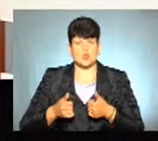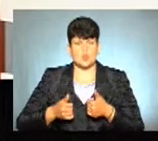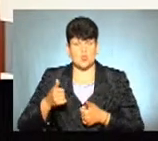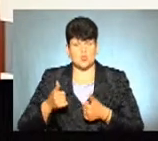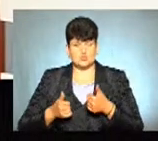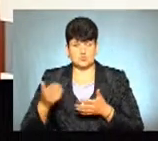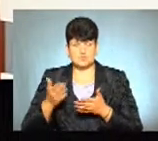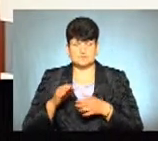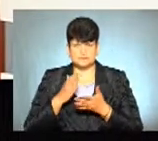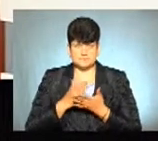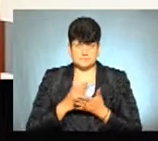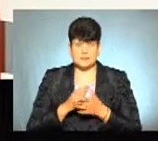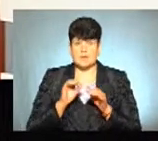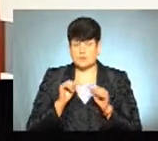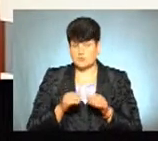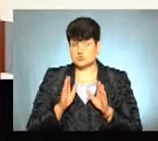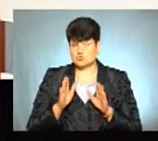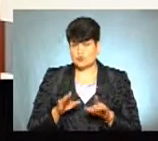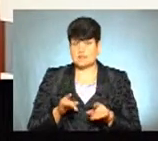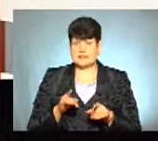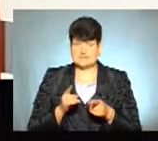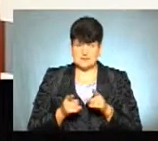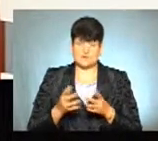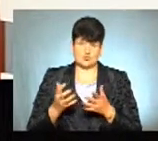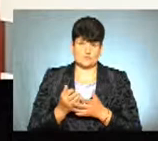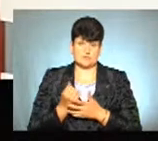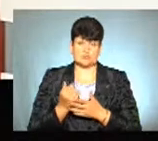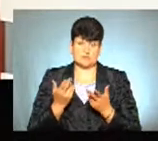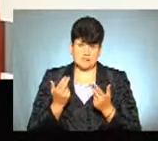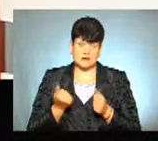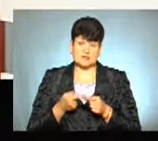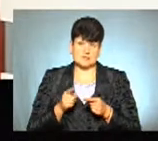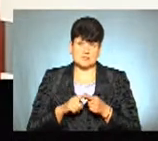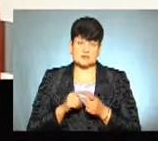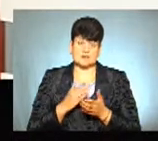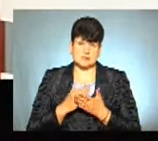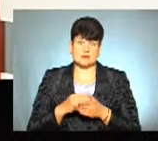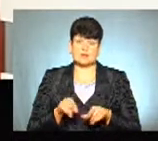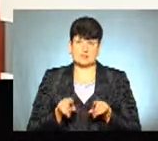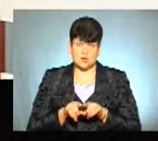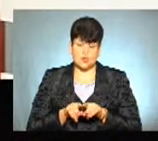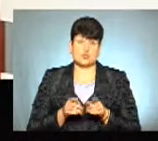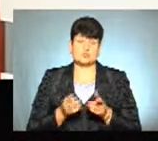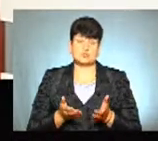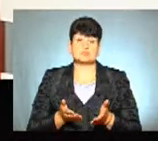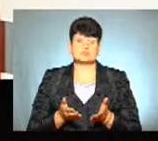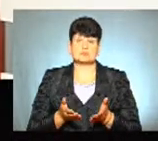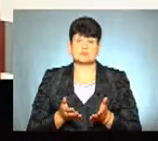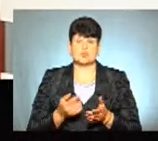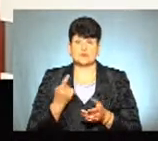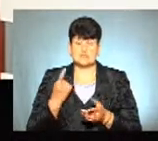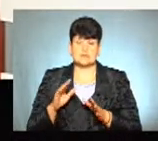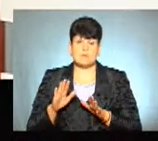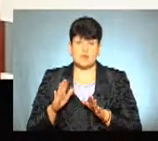які відбуваються, і може бути насправді успішною. Так, це є також одним із